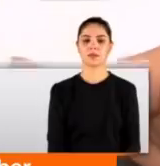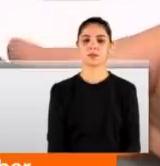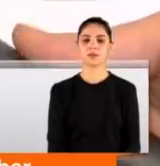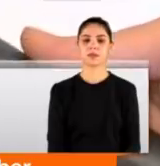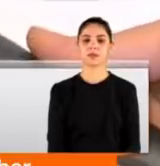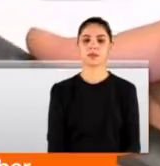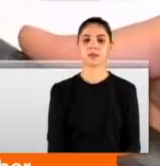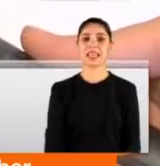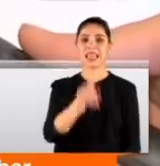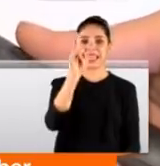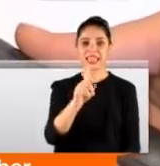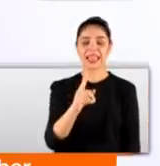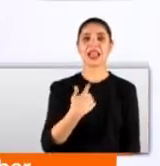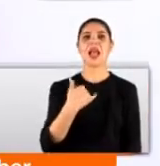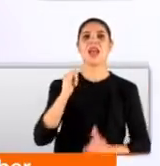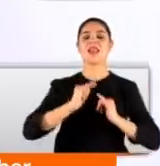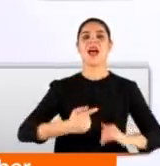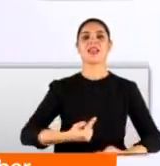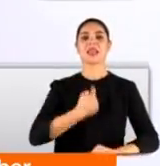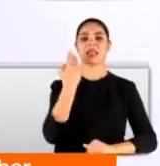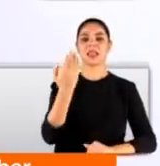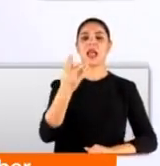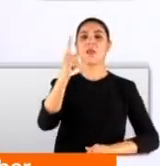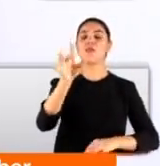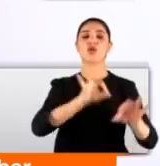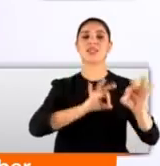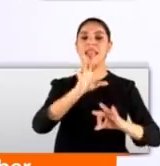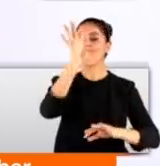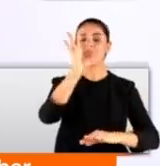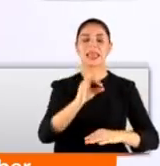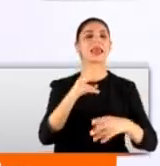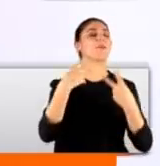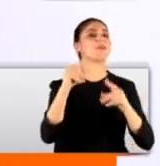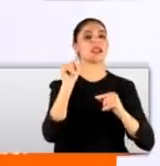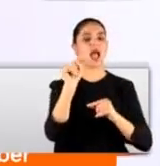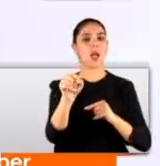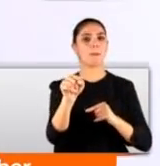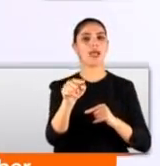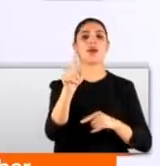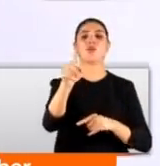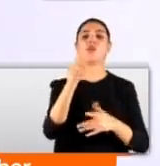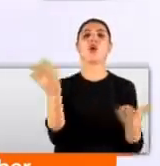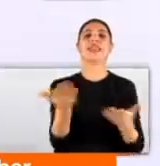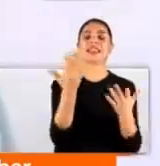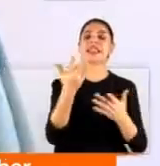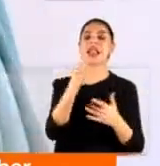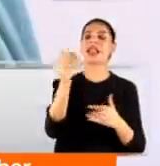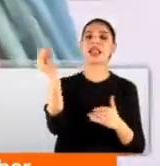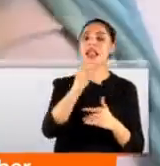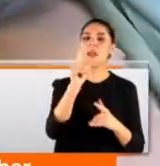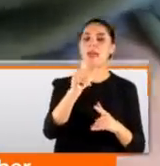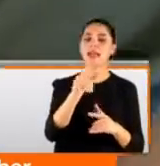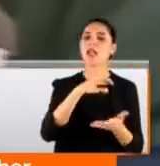İlk anda rahatlamayı hissettim. Peki kayropraktik tedavi kimlere uygulanıyor ve uygulama kaç seansda